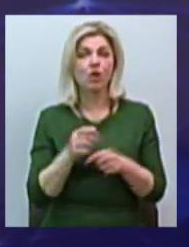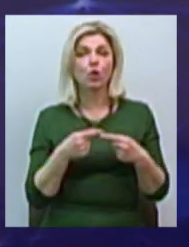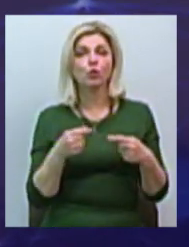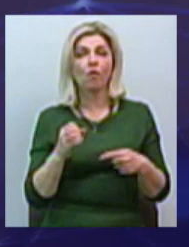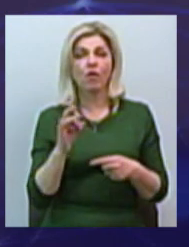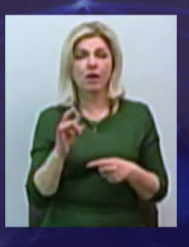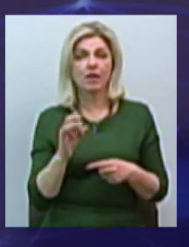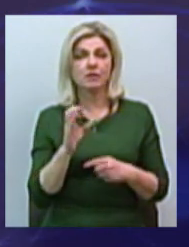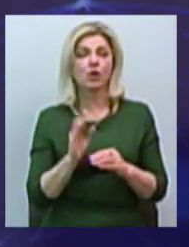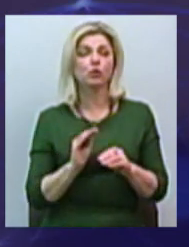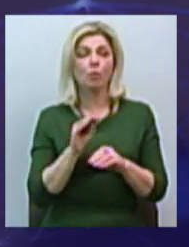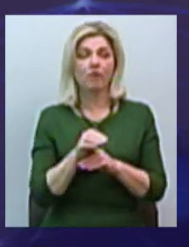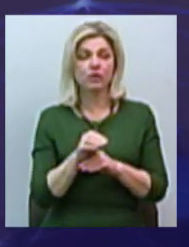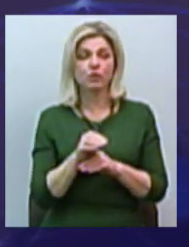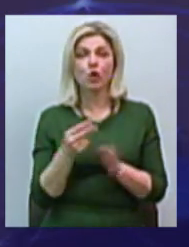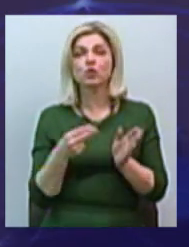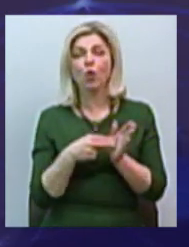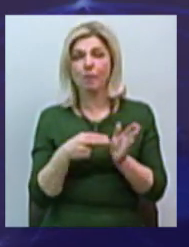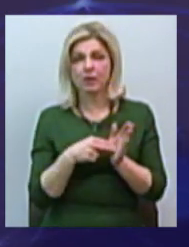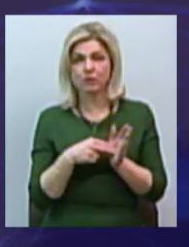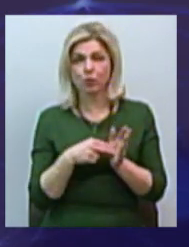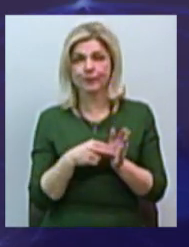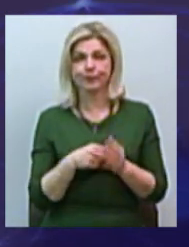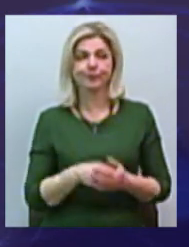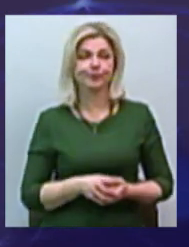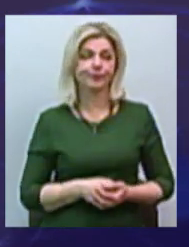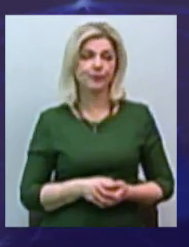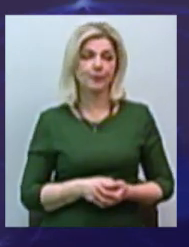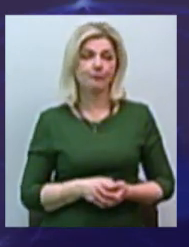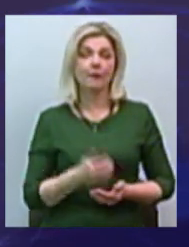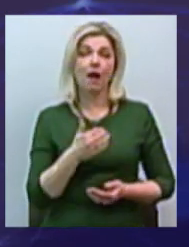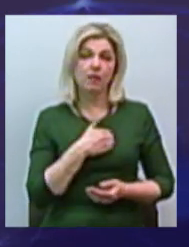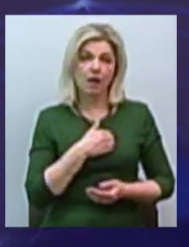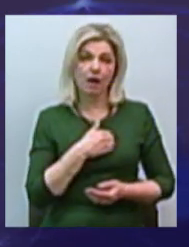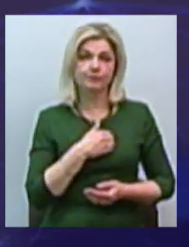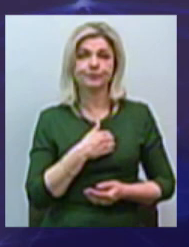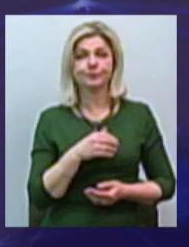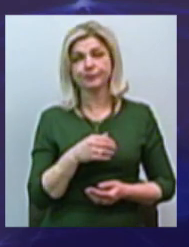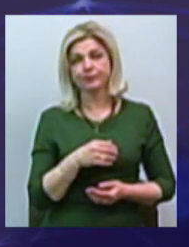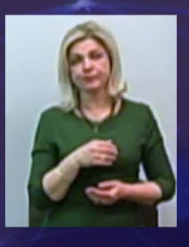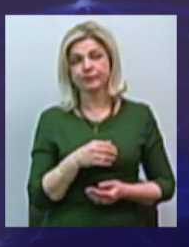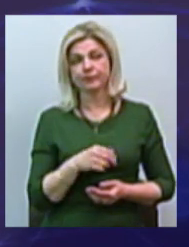з добавочной стоимостю. Хоча, при цьому, опять же, тут